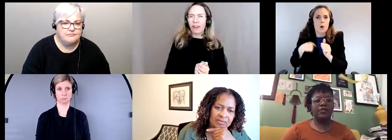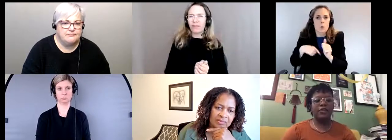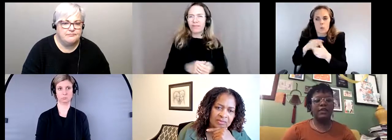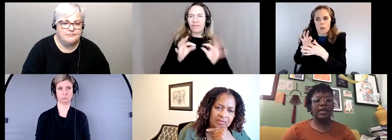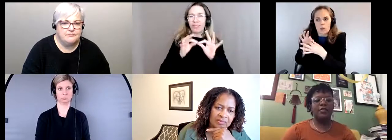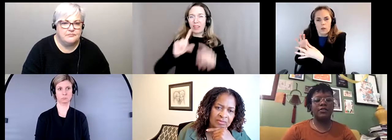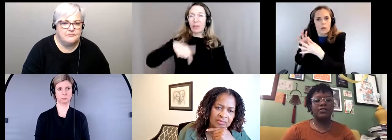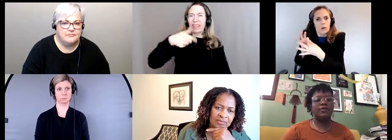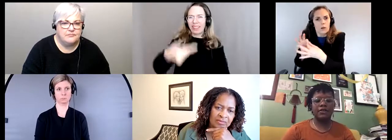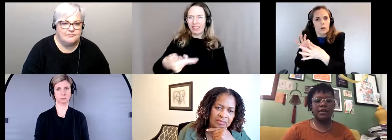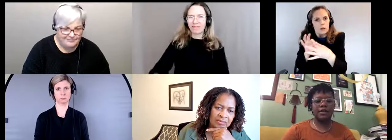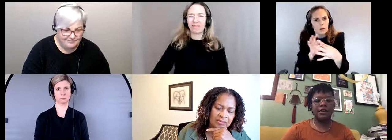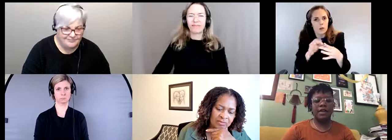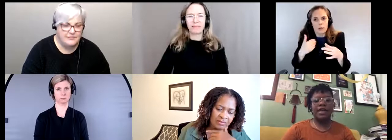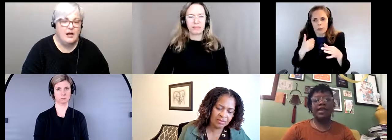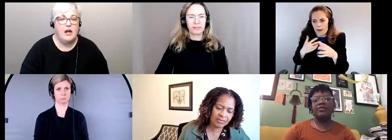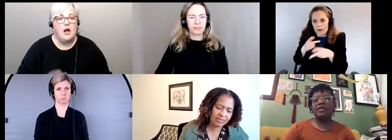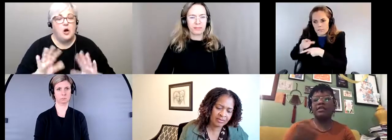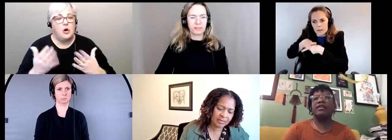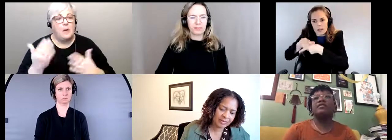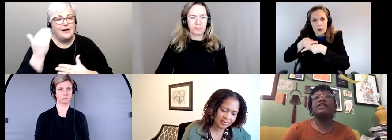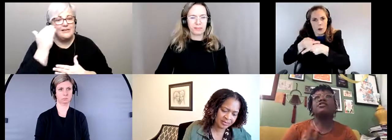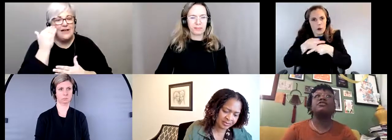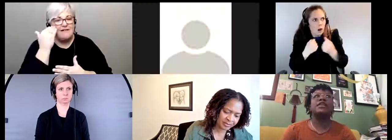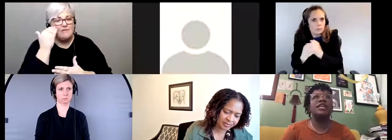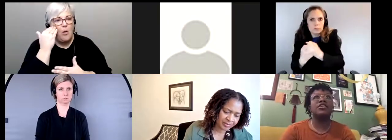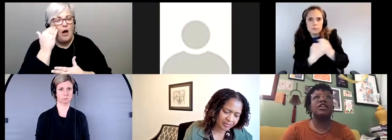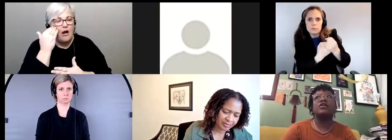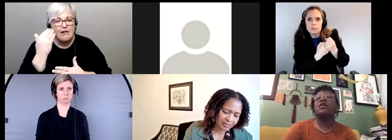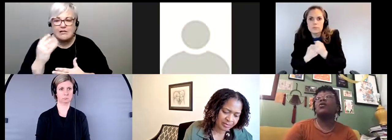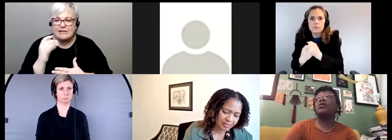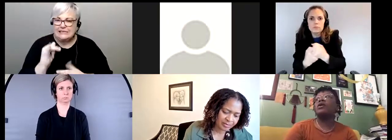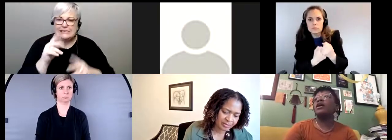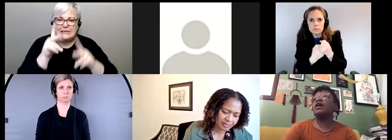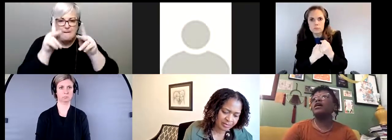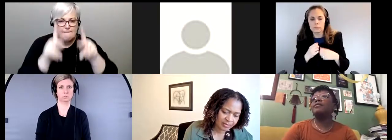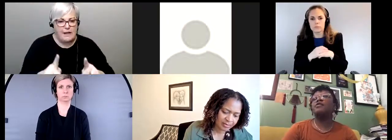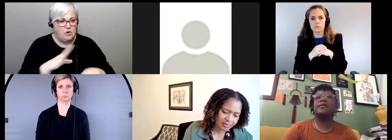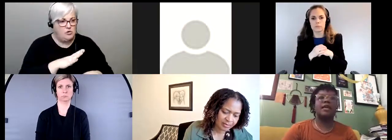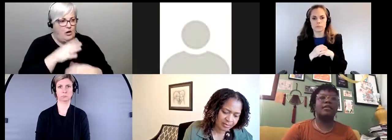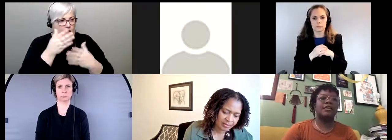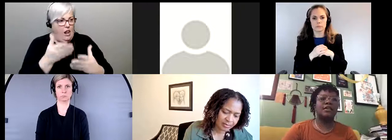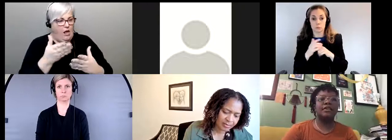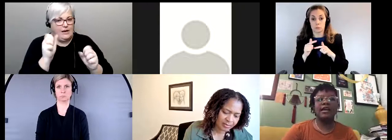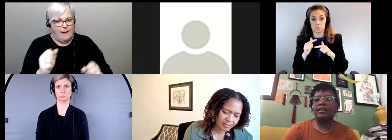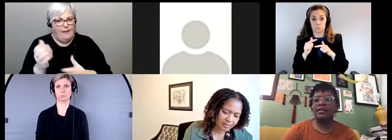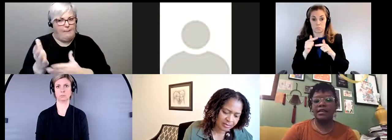et comment s'assurer d'avoir une écologie des soins, s'assurer que les gens sont vraiment là pour s'entraider et lorsqu'on voit